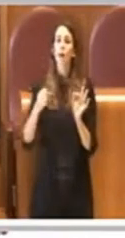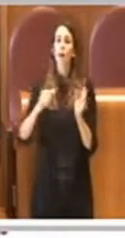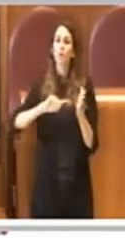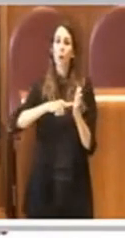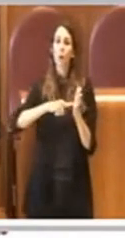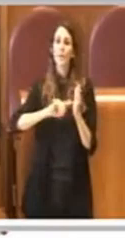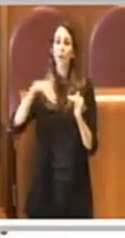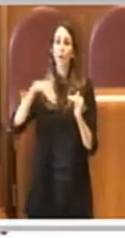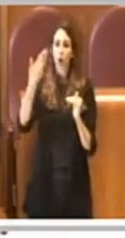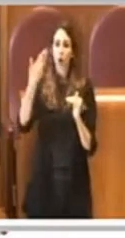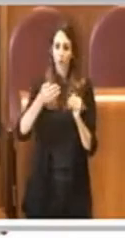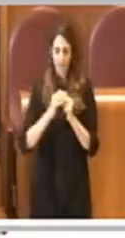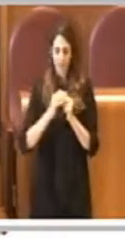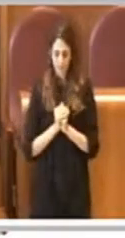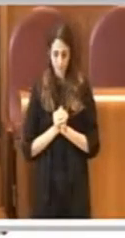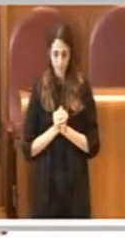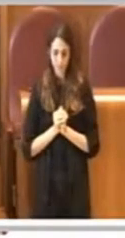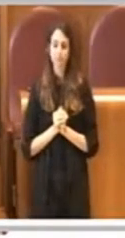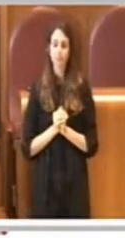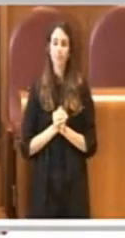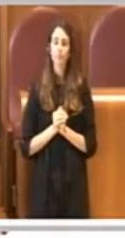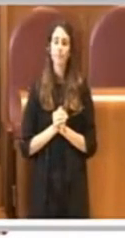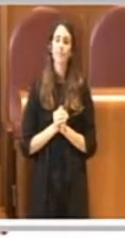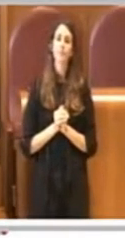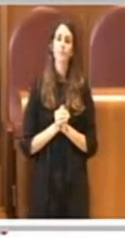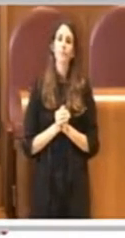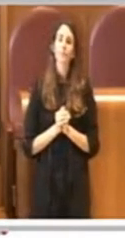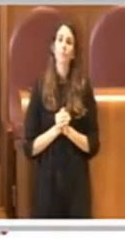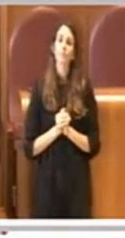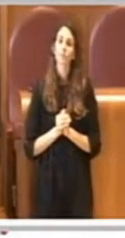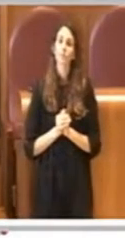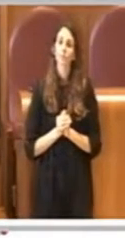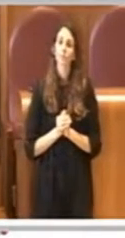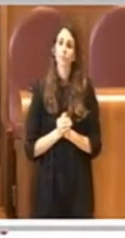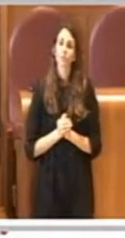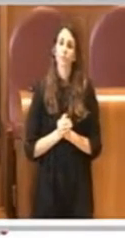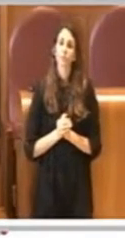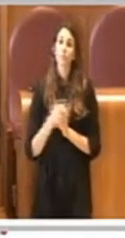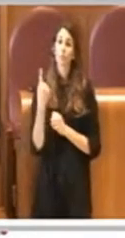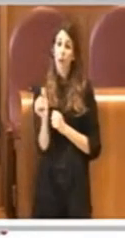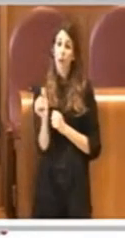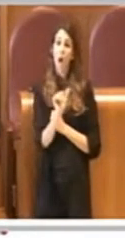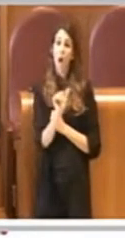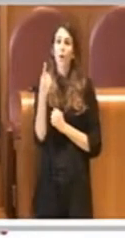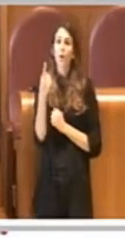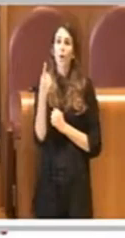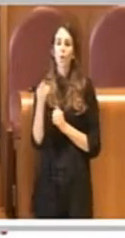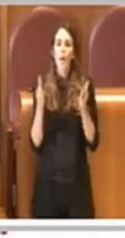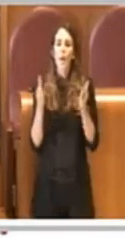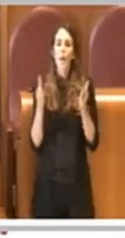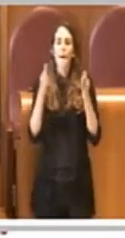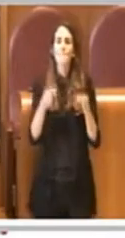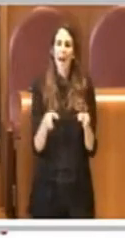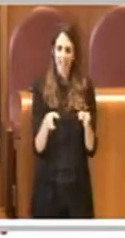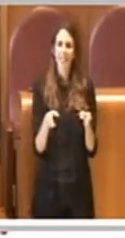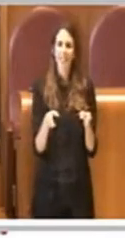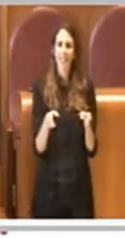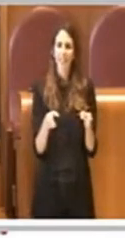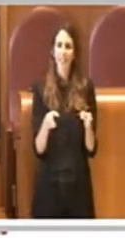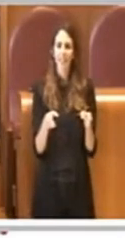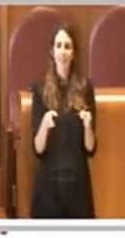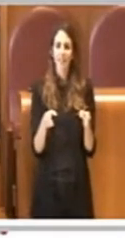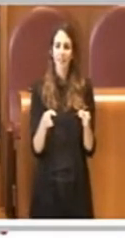questo è solamente una parte di tutto quel sistema di